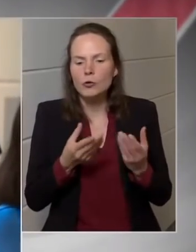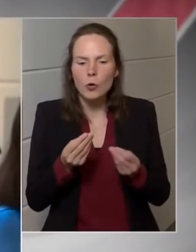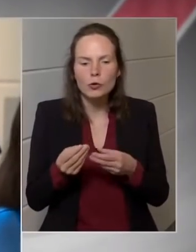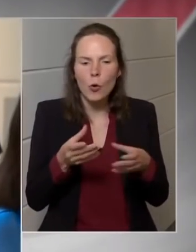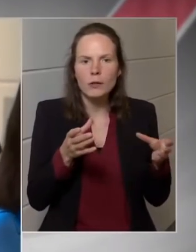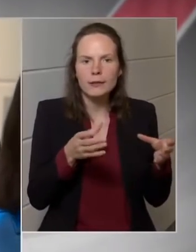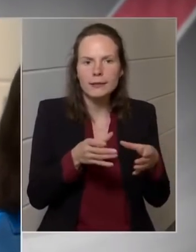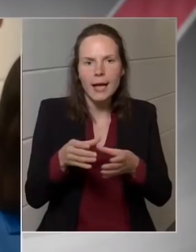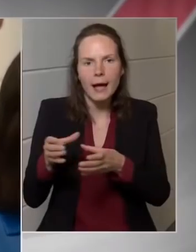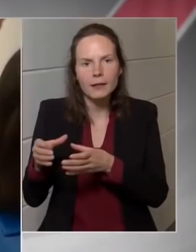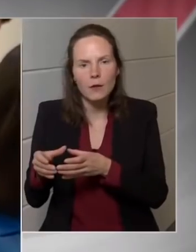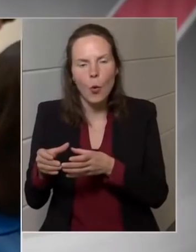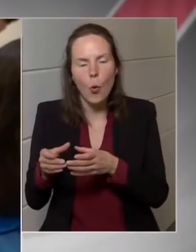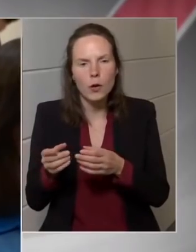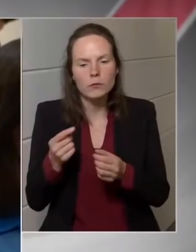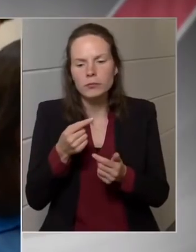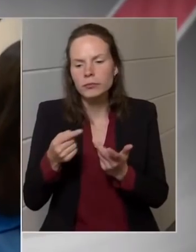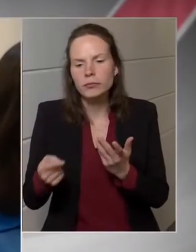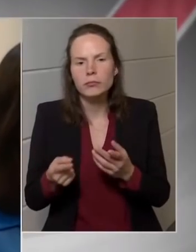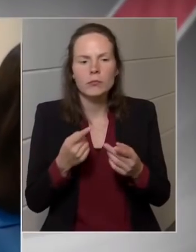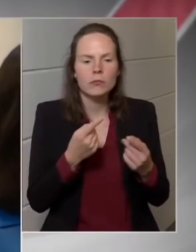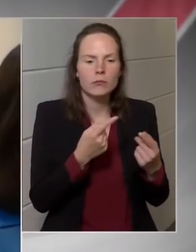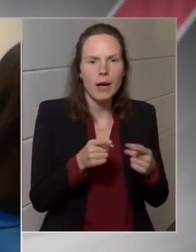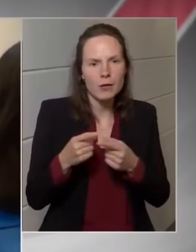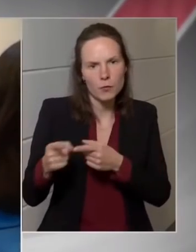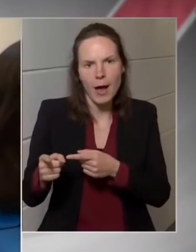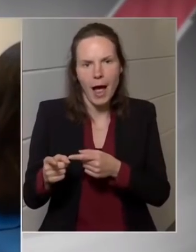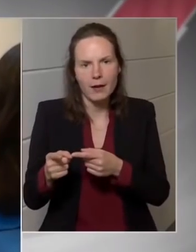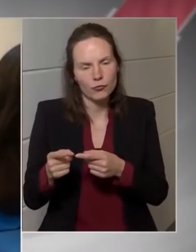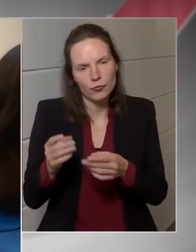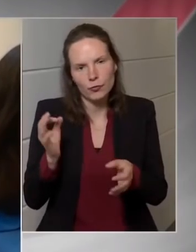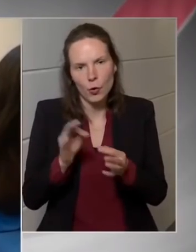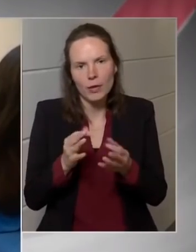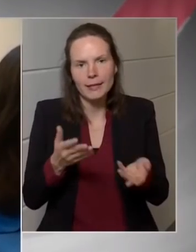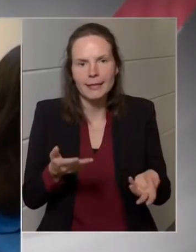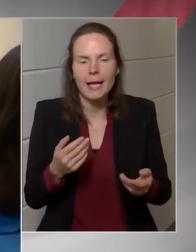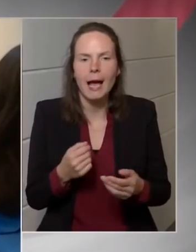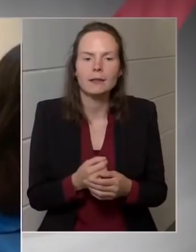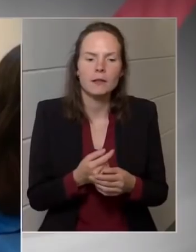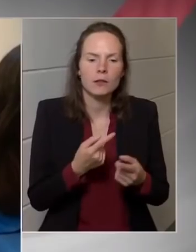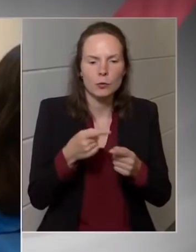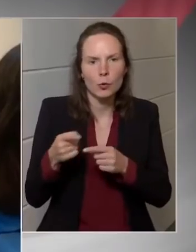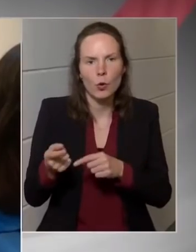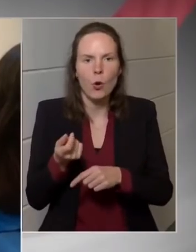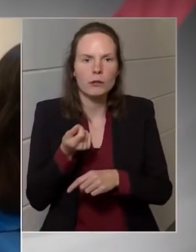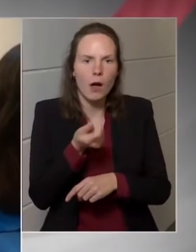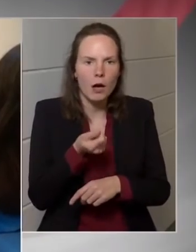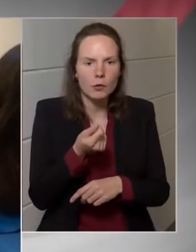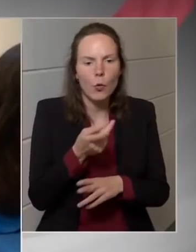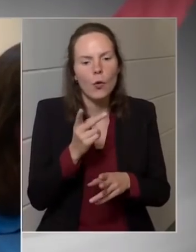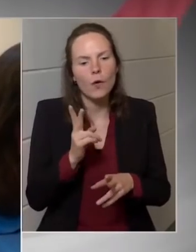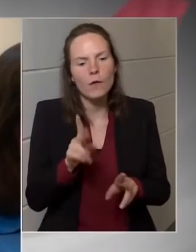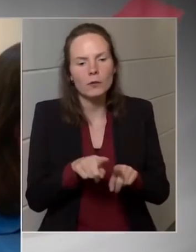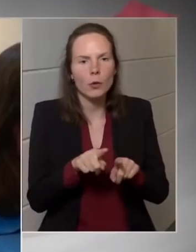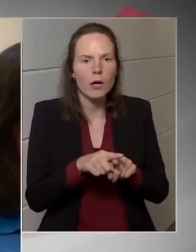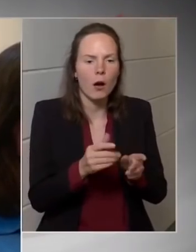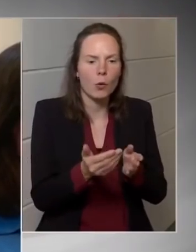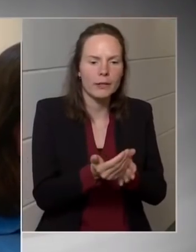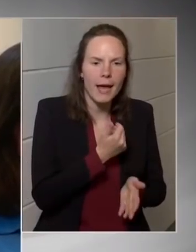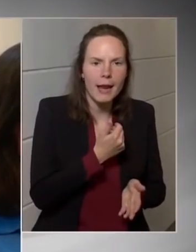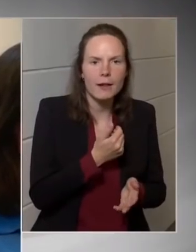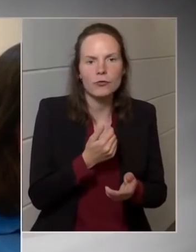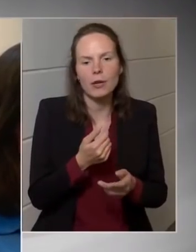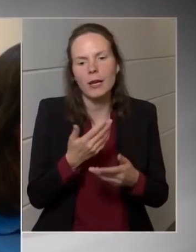felsorolta, hogy teljesen változó ugye a történet, a különadó. Van, ahol a nyerességre, van, ahol a